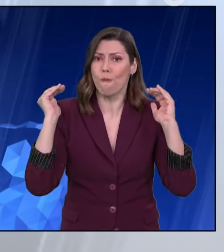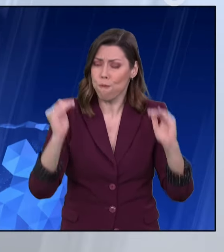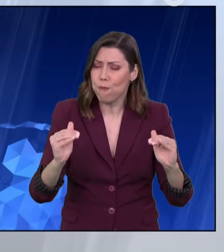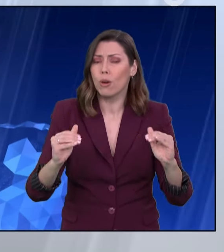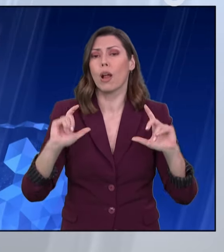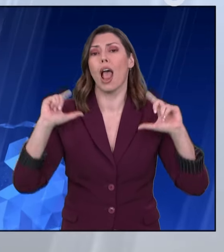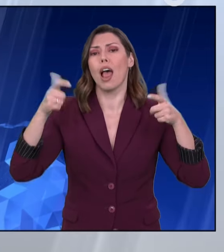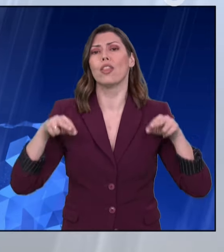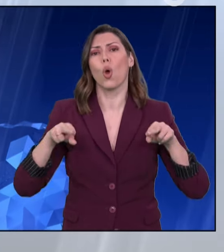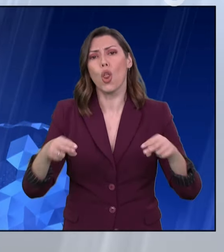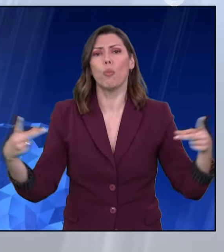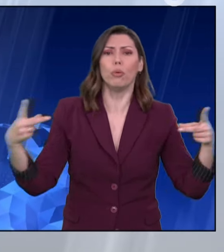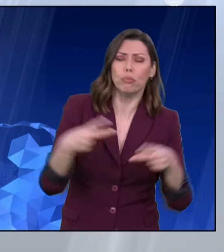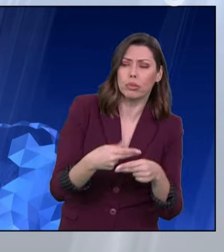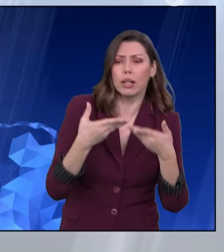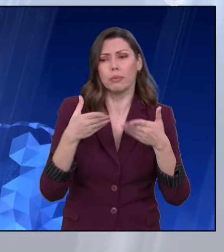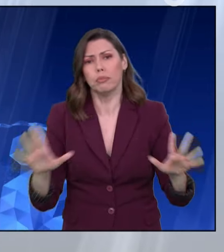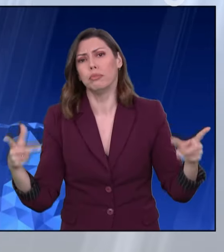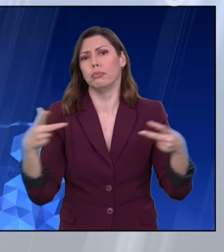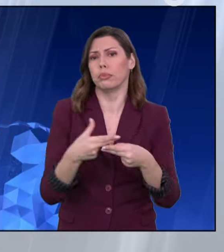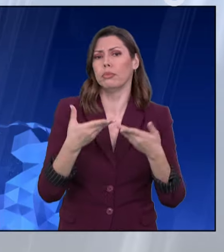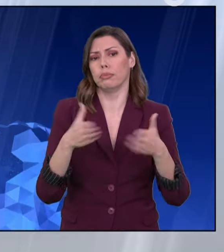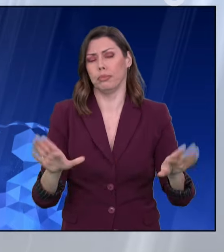αποκλεισμούς εθνικών οδών και το κλείσιμο δρόμων.